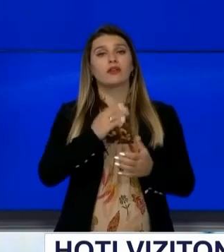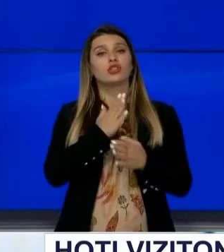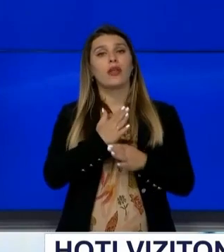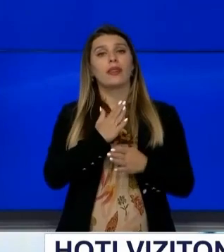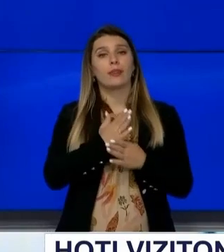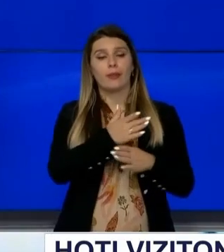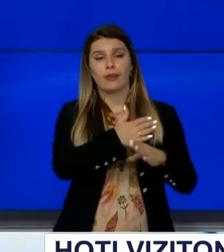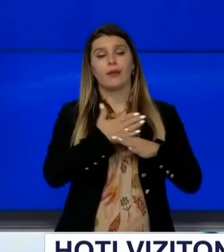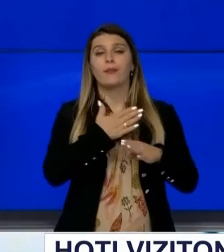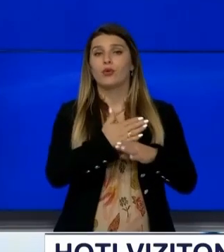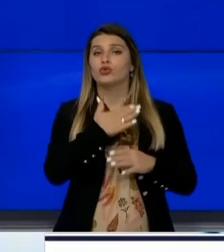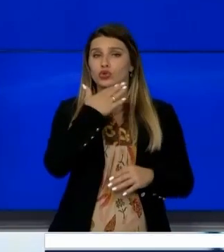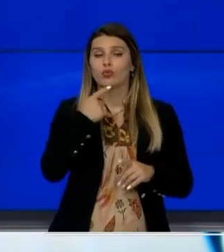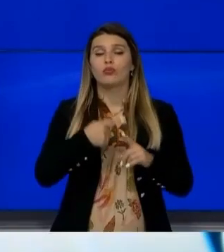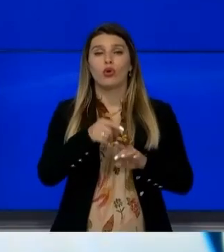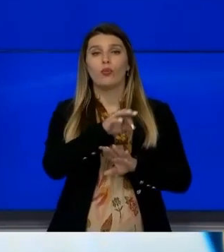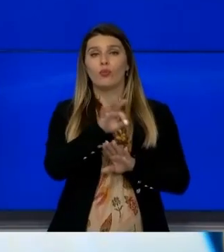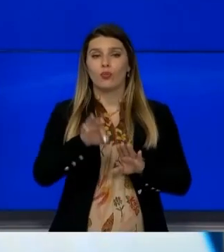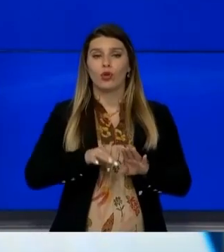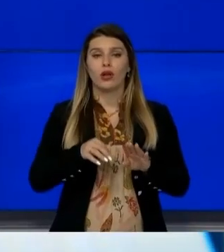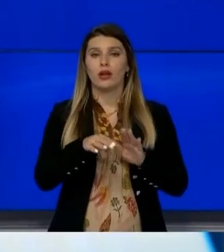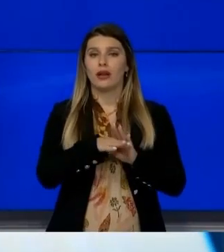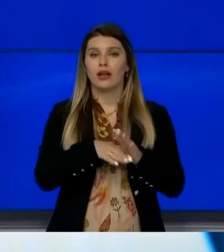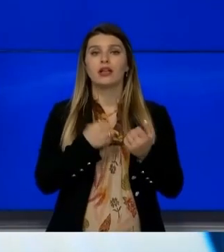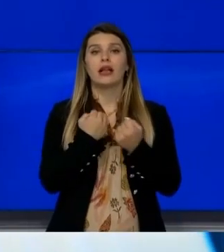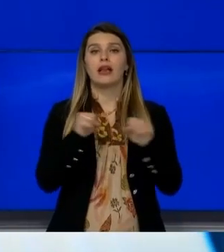miratimin e projekt legjit për lirit fetare